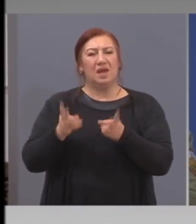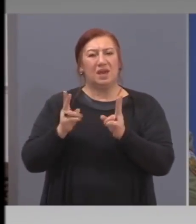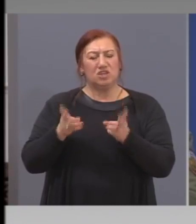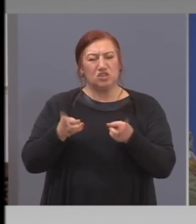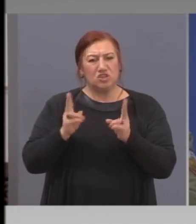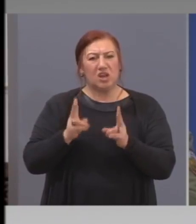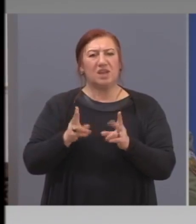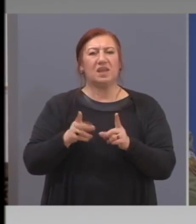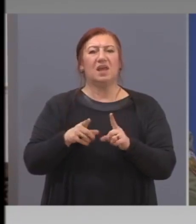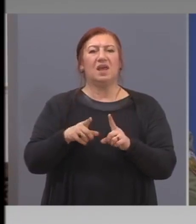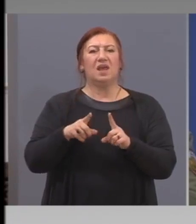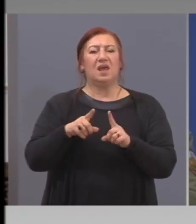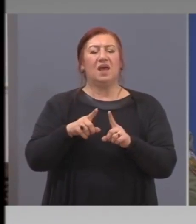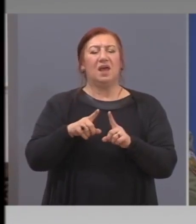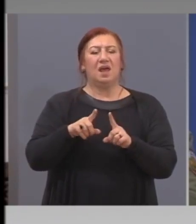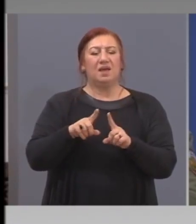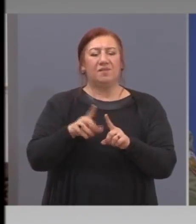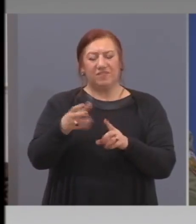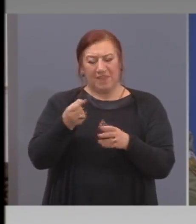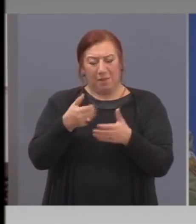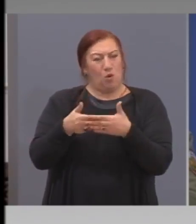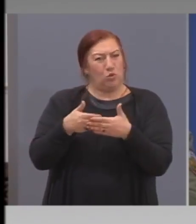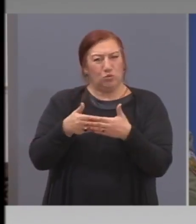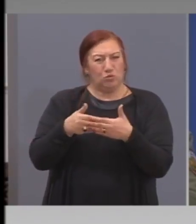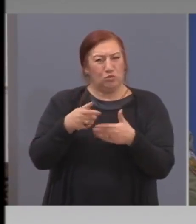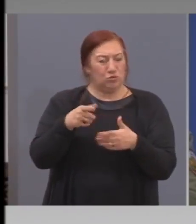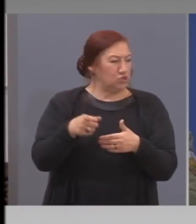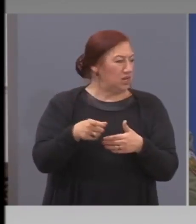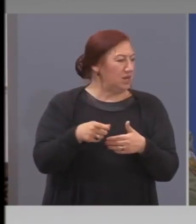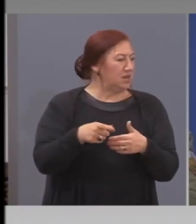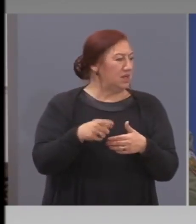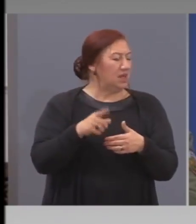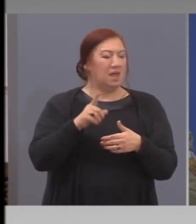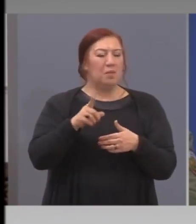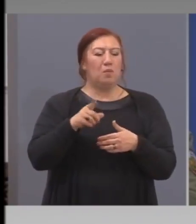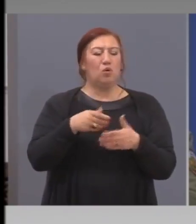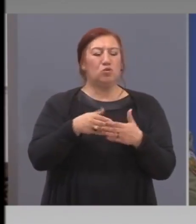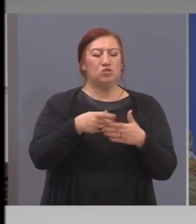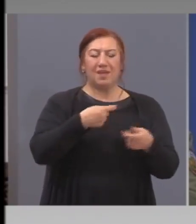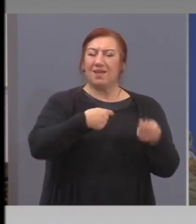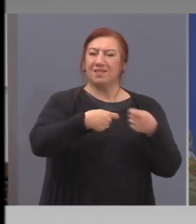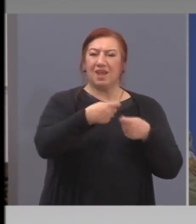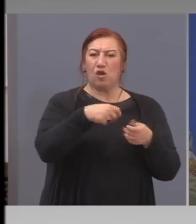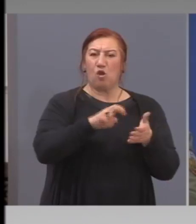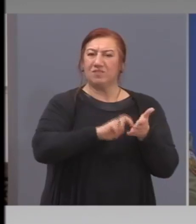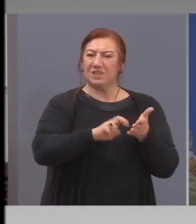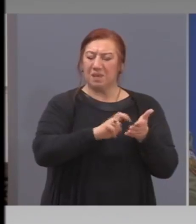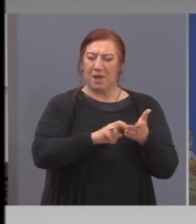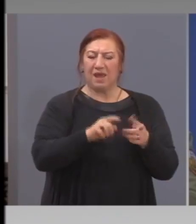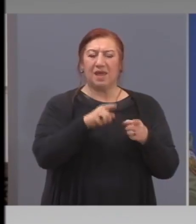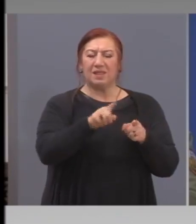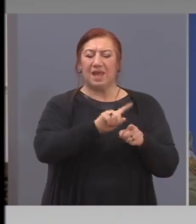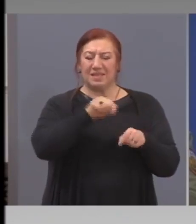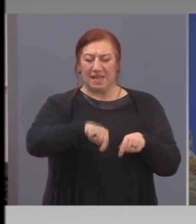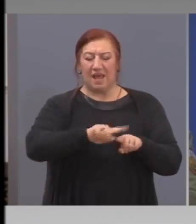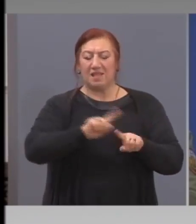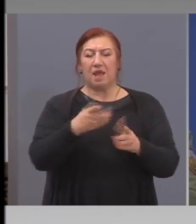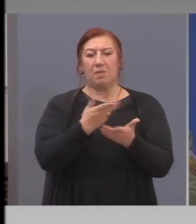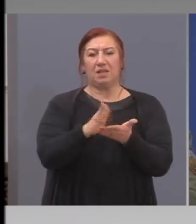БНБ взе по отношение на капитализацията на търговските банки с неразпределение на печалба, с